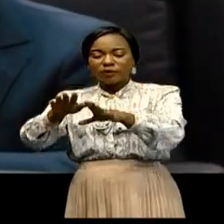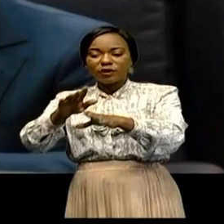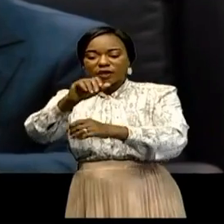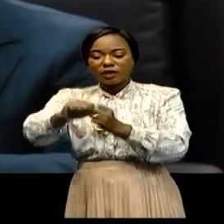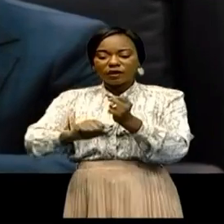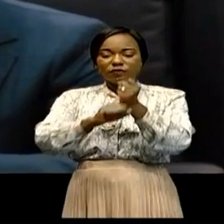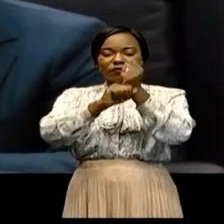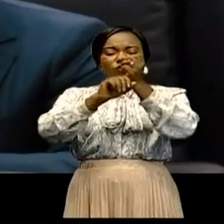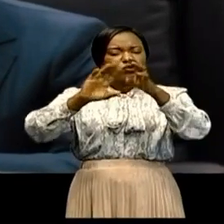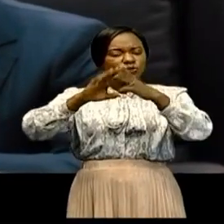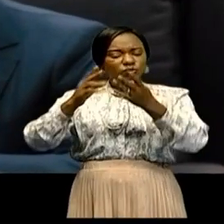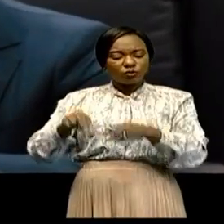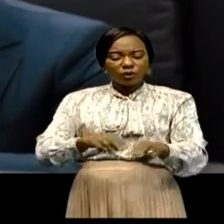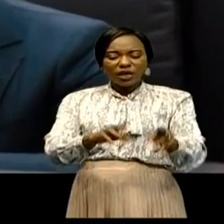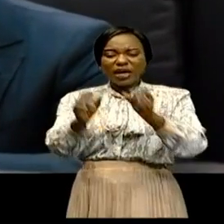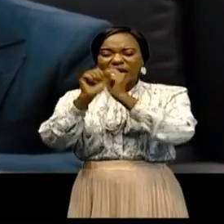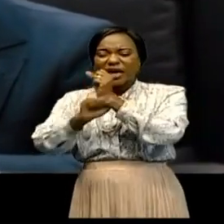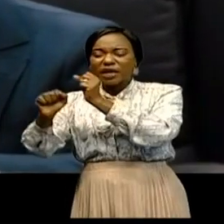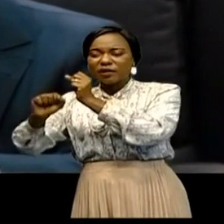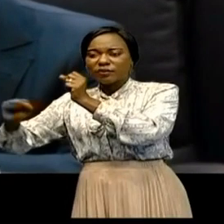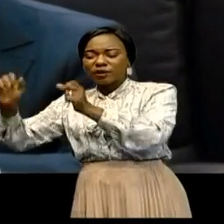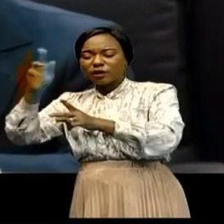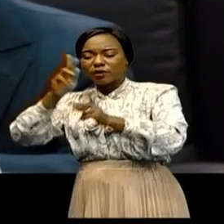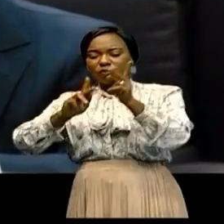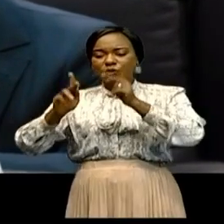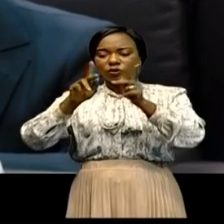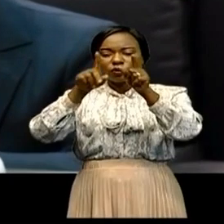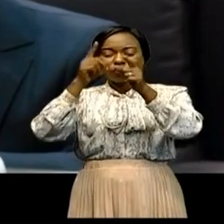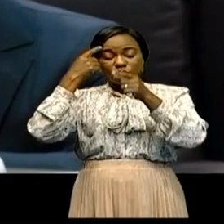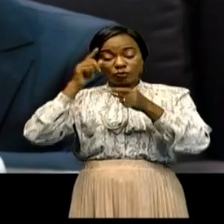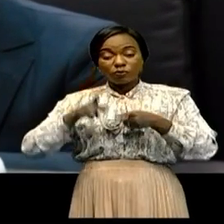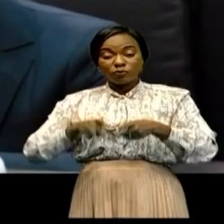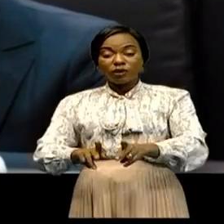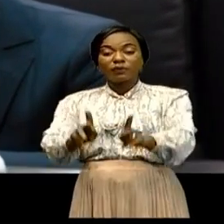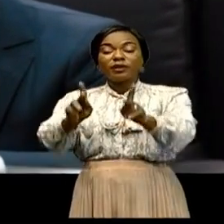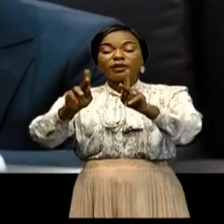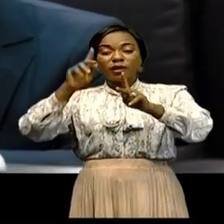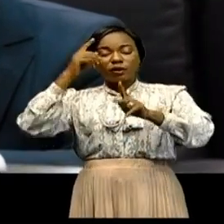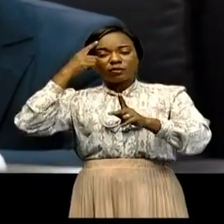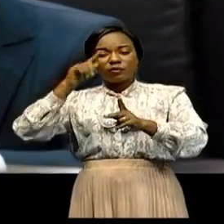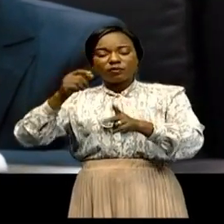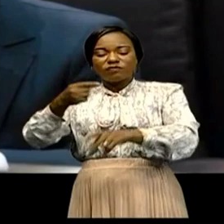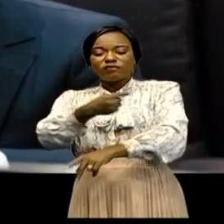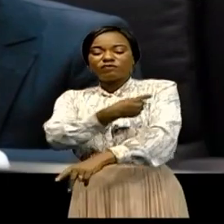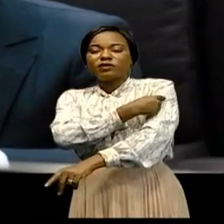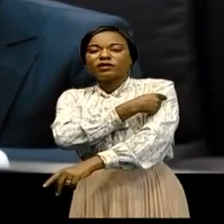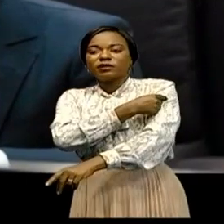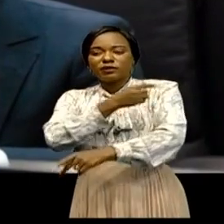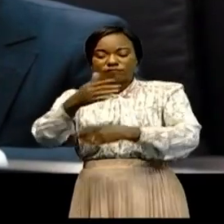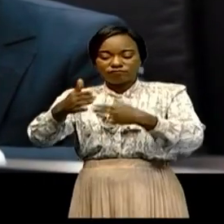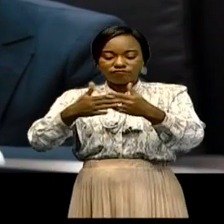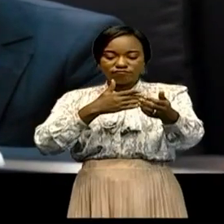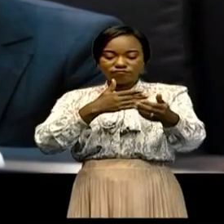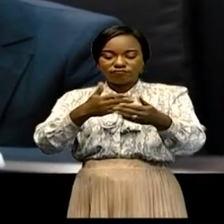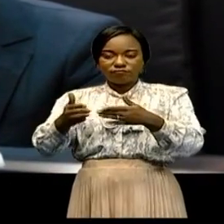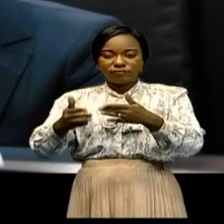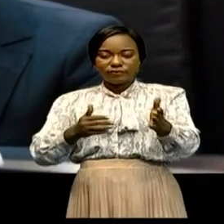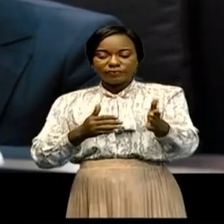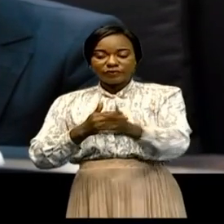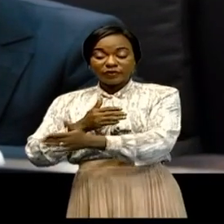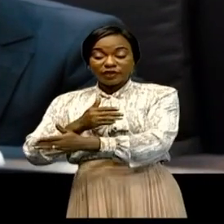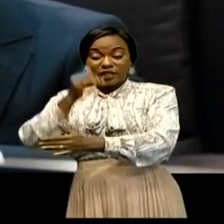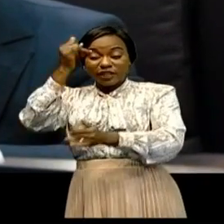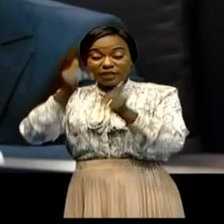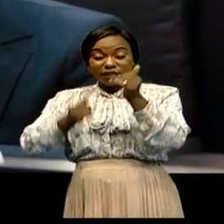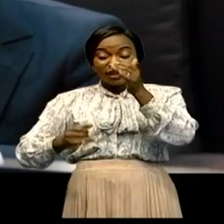les mécanismes de sensibilisation de la population pour permettre à celle-ci de se vacciner. Les derniers